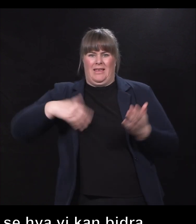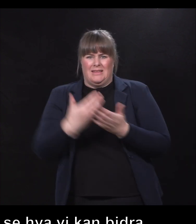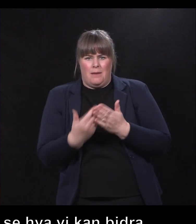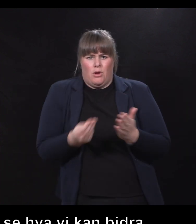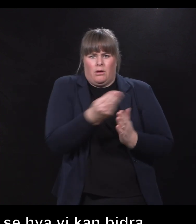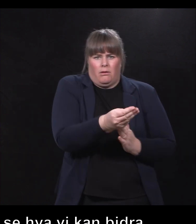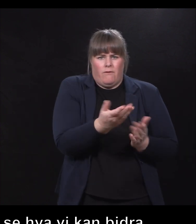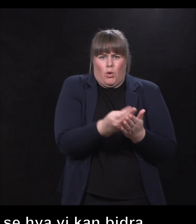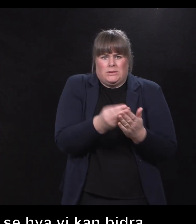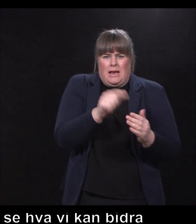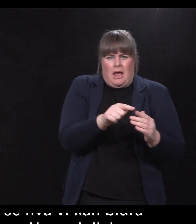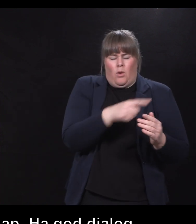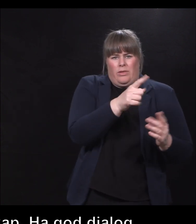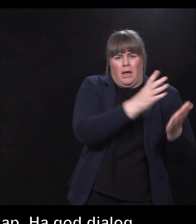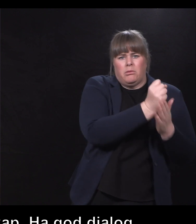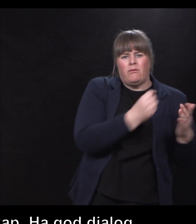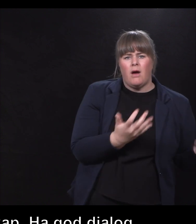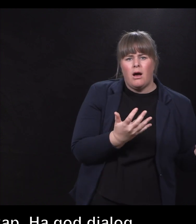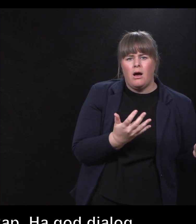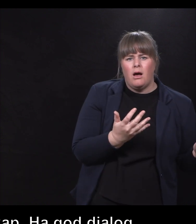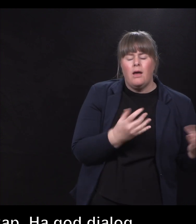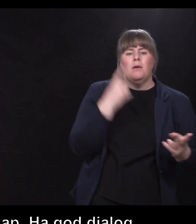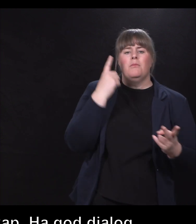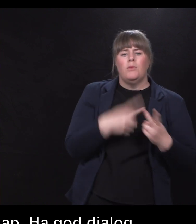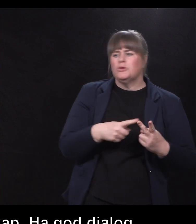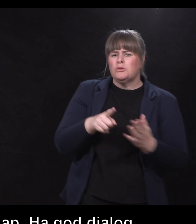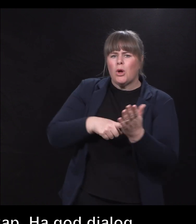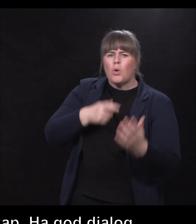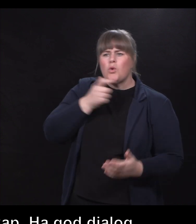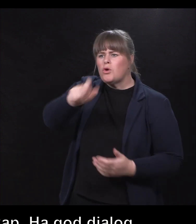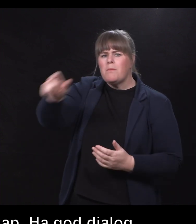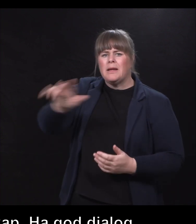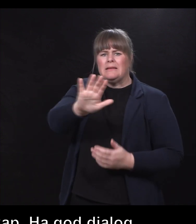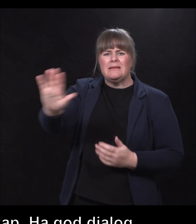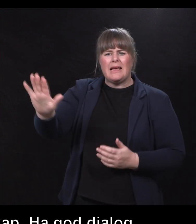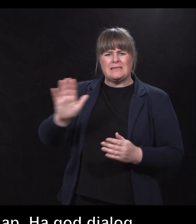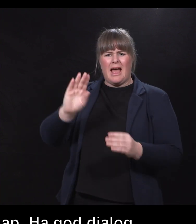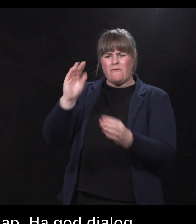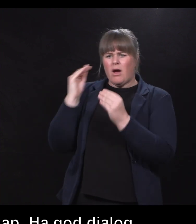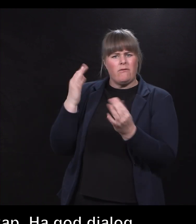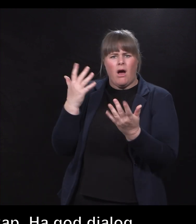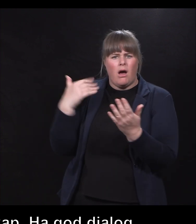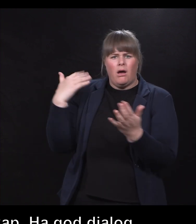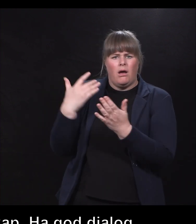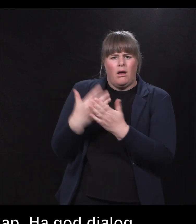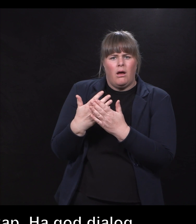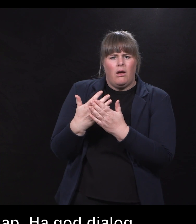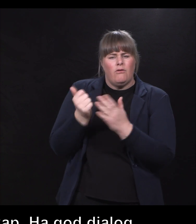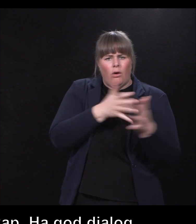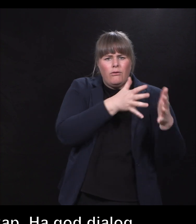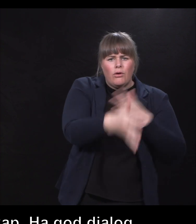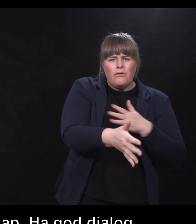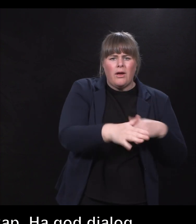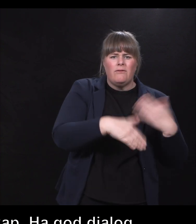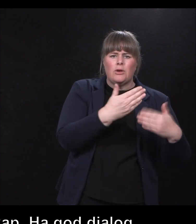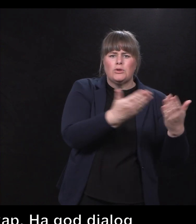sitter dere igjen, og ikke minst hva som er ungdommen, hva slags erfaringer tar de med seg for å kunne da forhåpentligvis fullføre videregående skole, og det ser vi